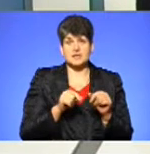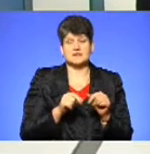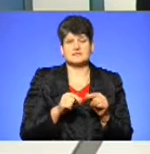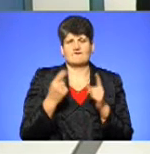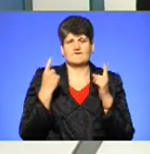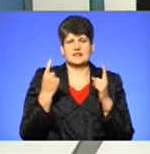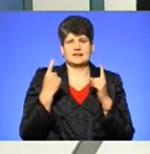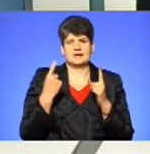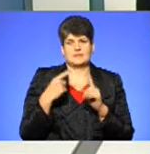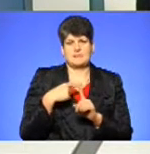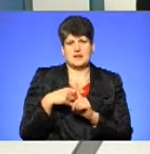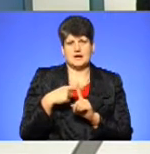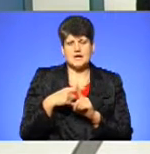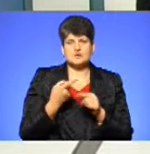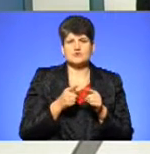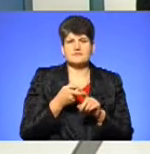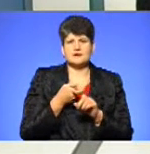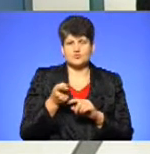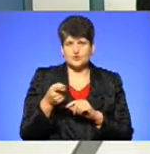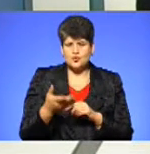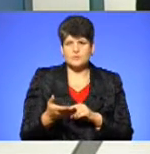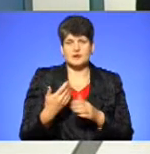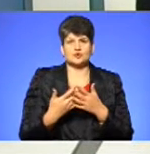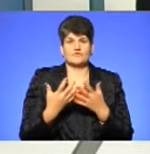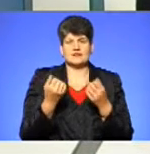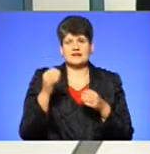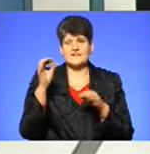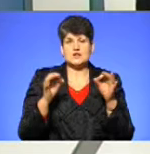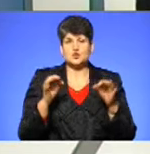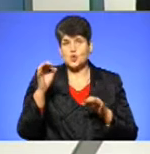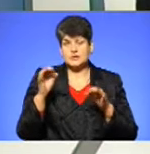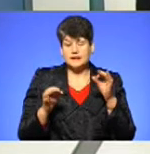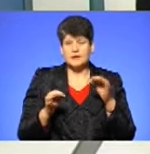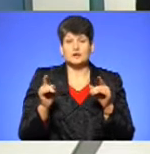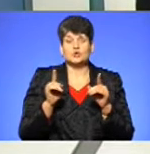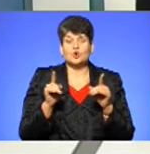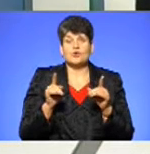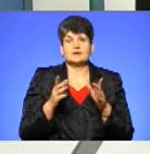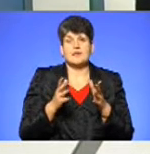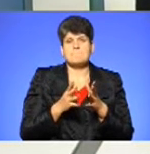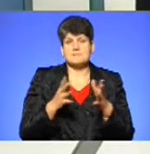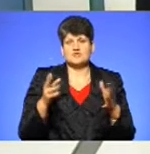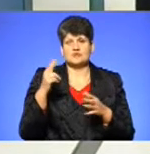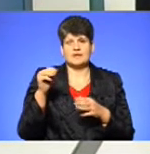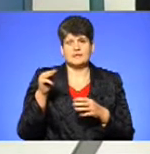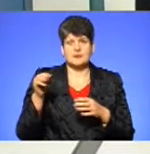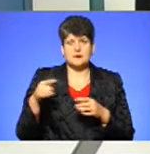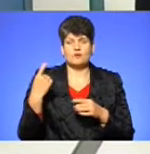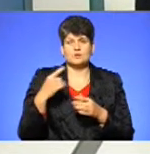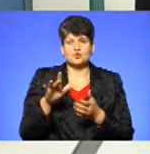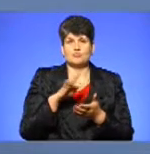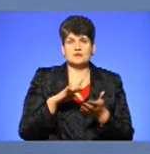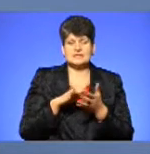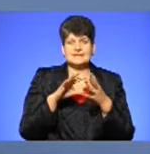Тернополя. Якщо брати по відсотках, то найбільше ДТП – це трапляється в обласному центрі.